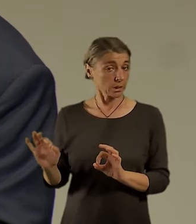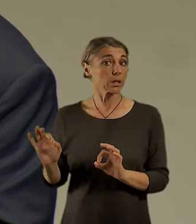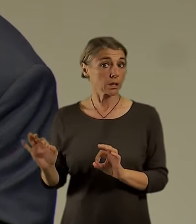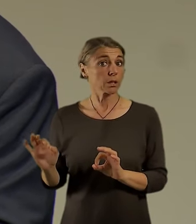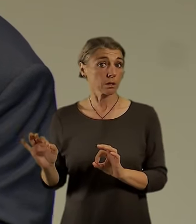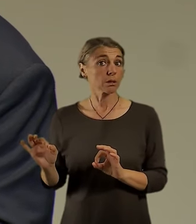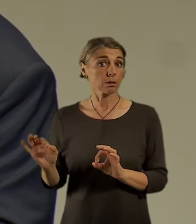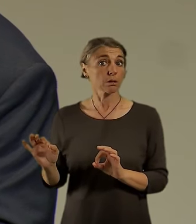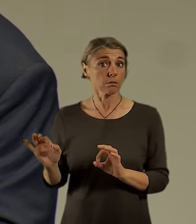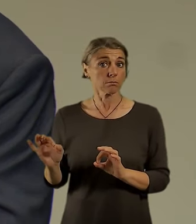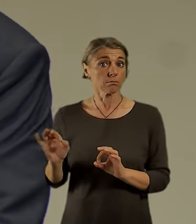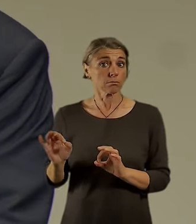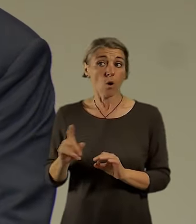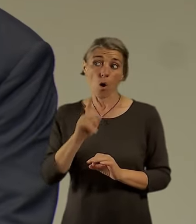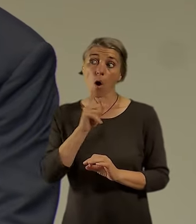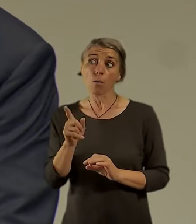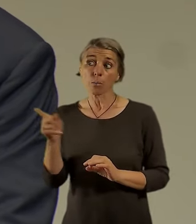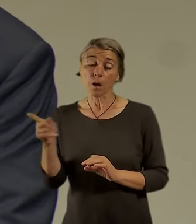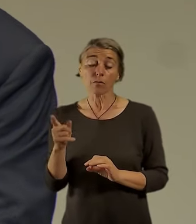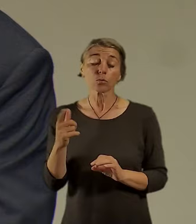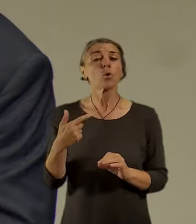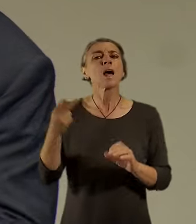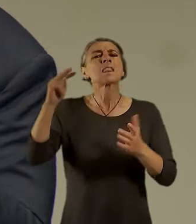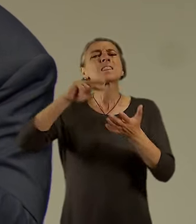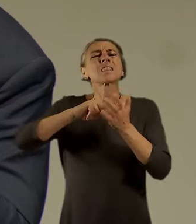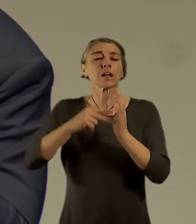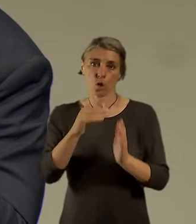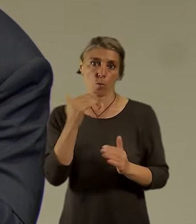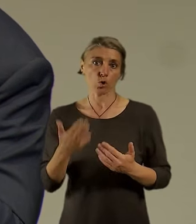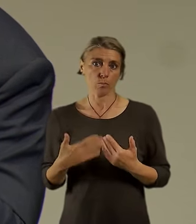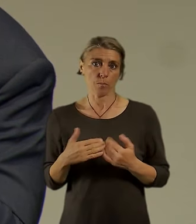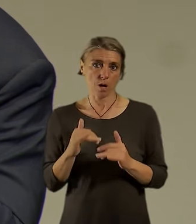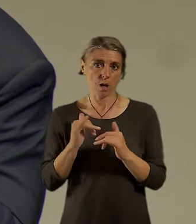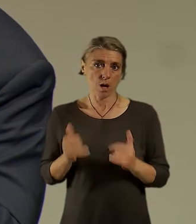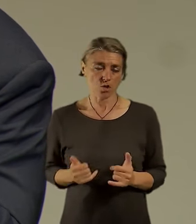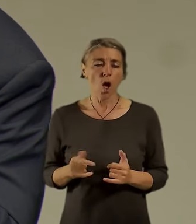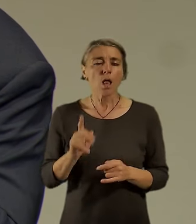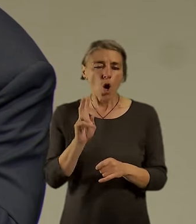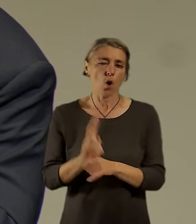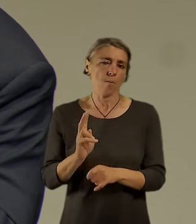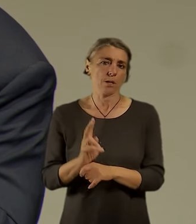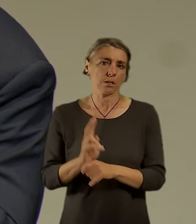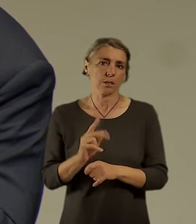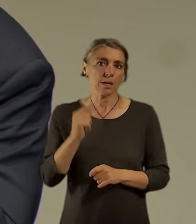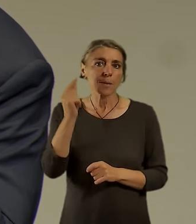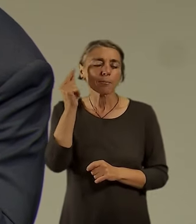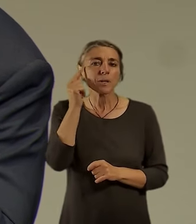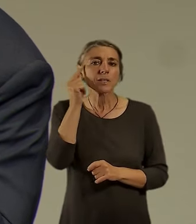oblastech se dá očekávat, že to pomůže. Ale zároveň dívat se na to, že to je jako